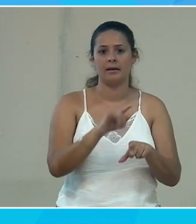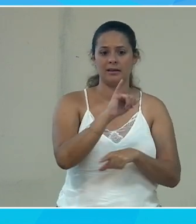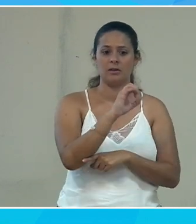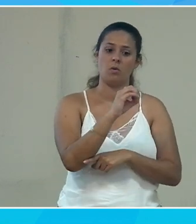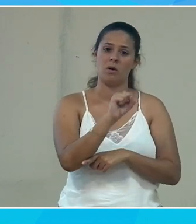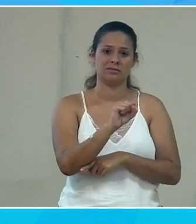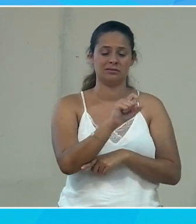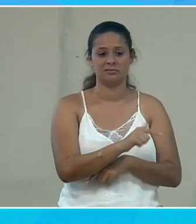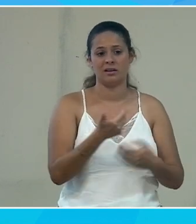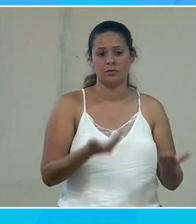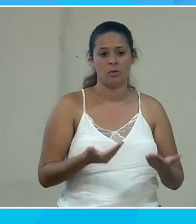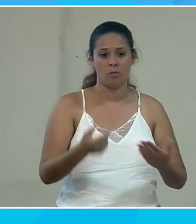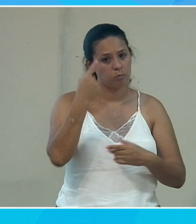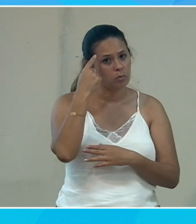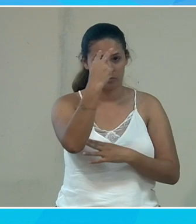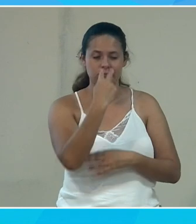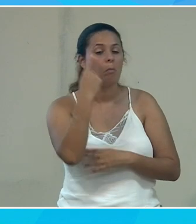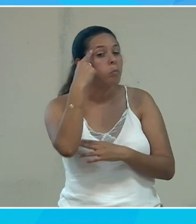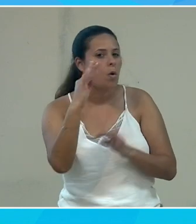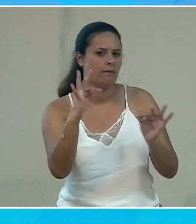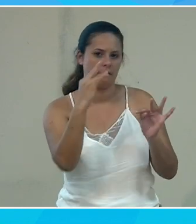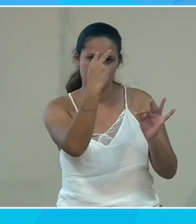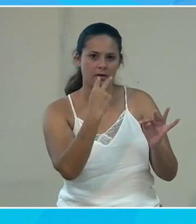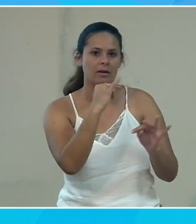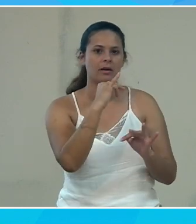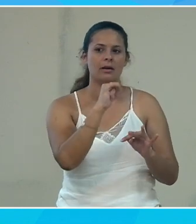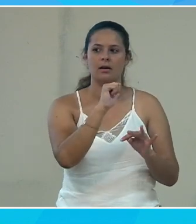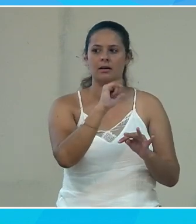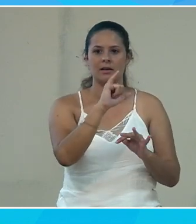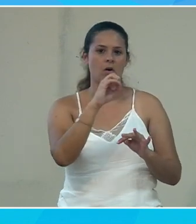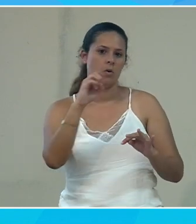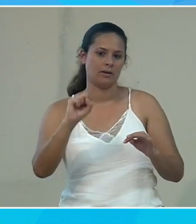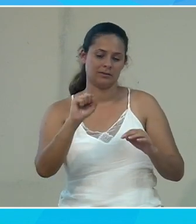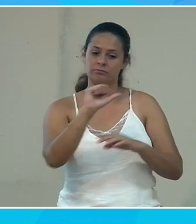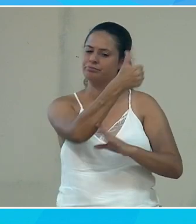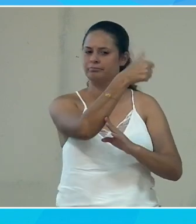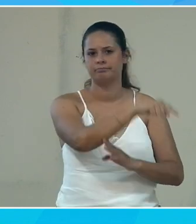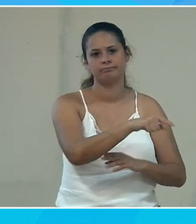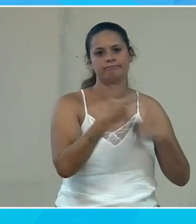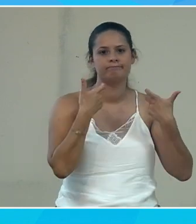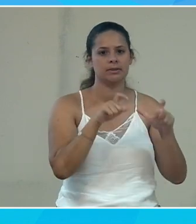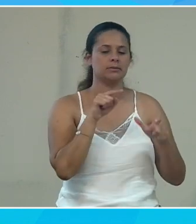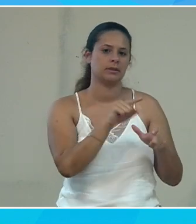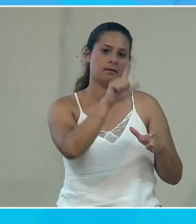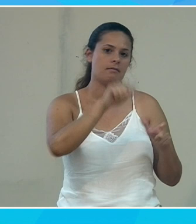parce qu'actuellement pour un non-voyant j'ai bien dit pour un non-voyant c'est iOS qui reste quand même toujours en tête en termes d'accessibilité